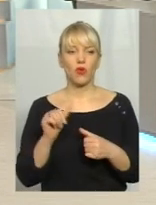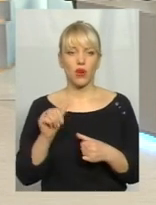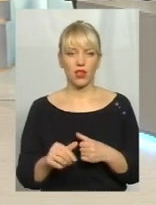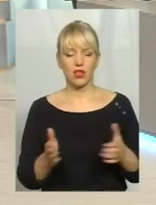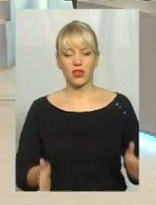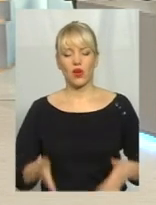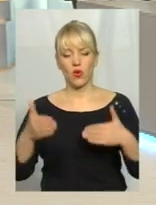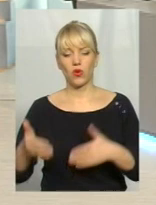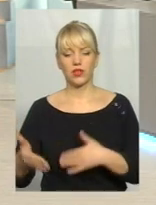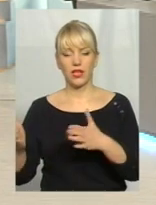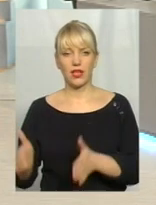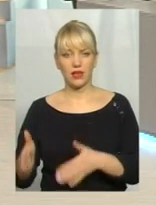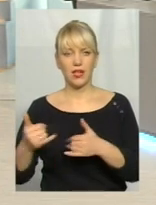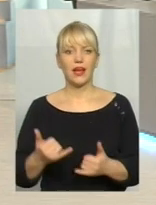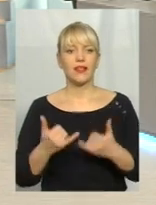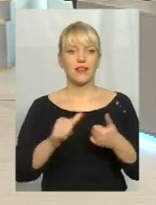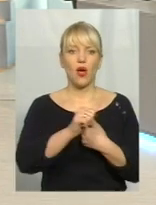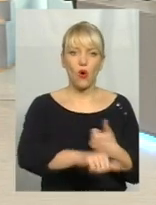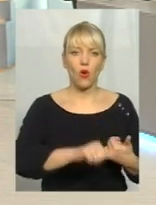для окремих видів побутових відходів.